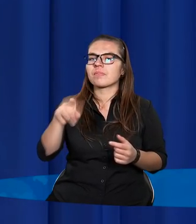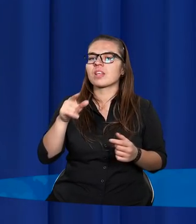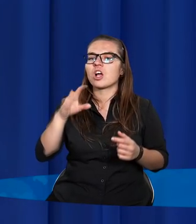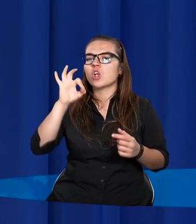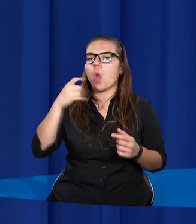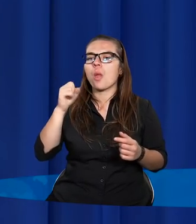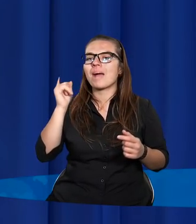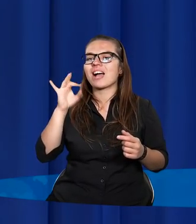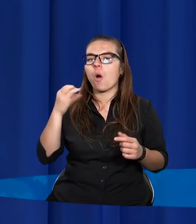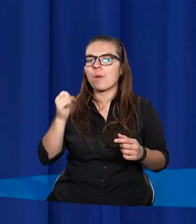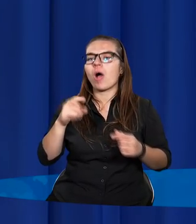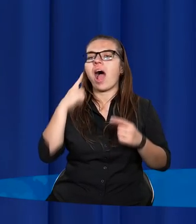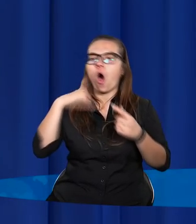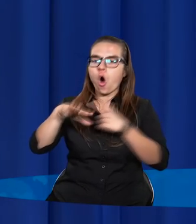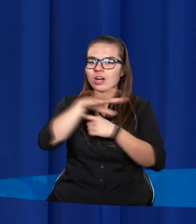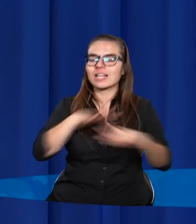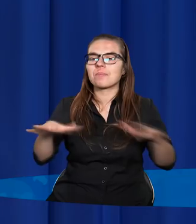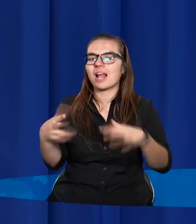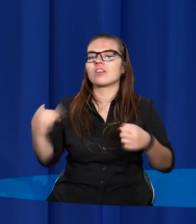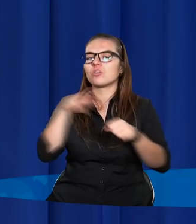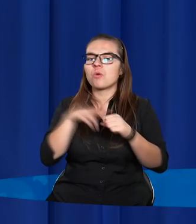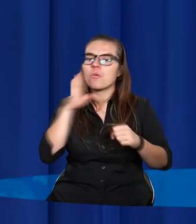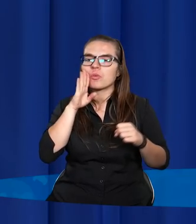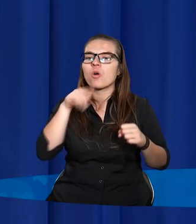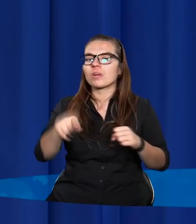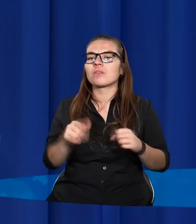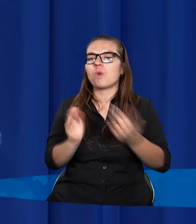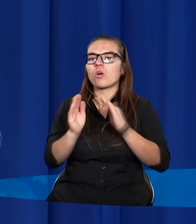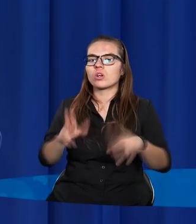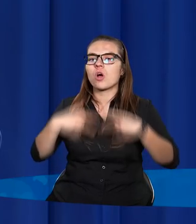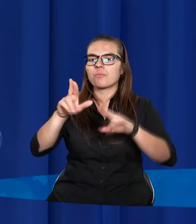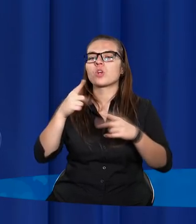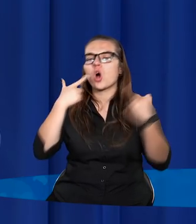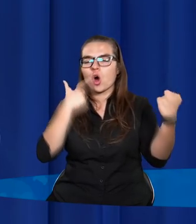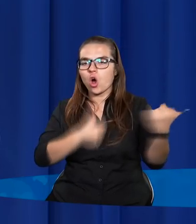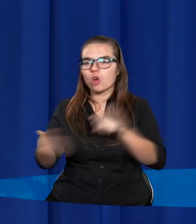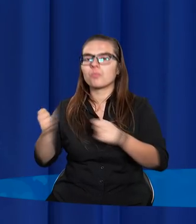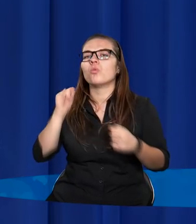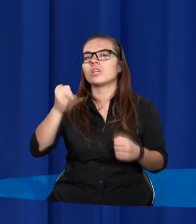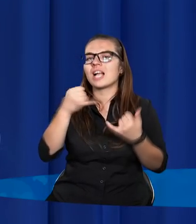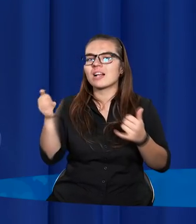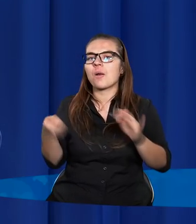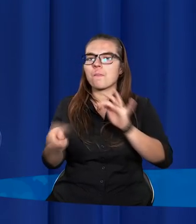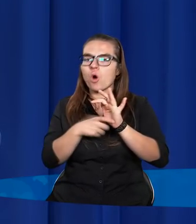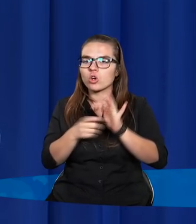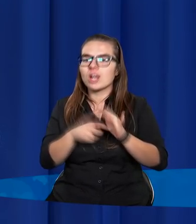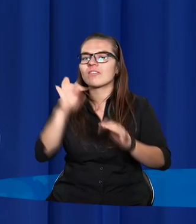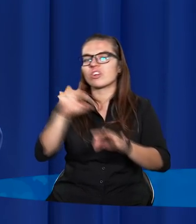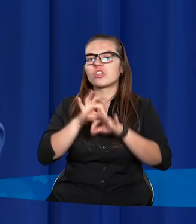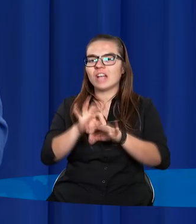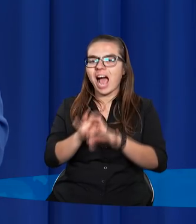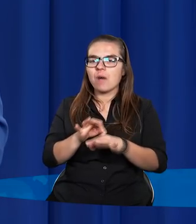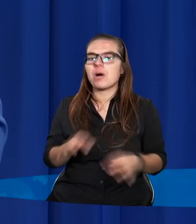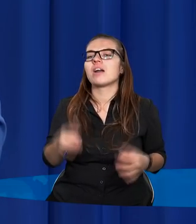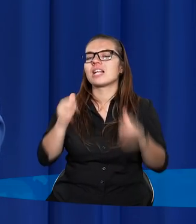Sodoma i Gomora i okoliczne miasta, które w podobny do nich sposób oddały się rozpuście i przeciwnemu naturze pożądaniu cudzego ciała,